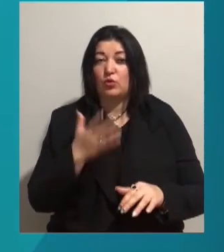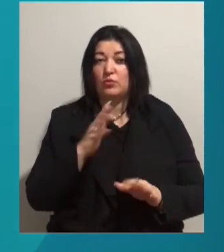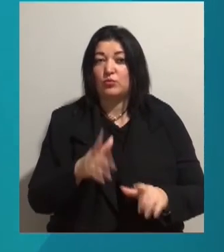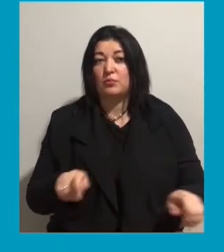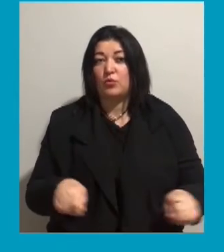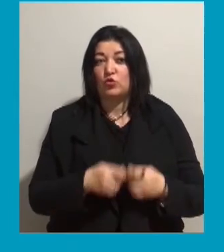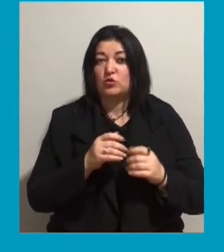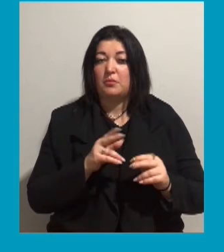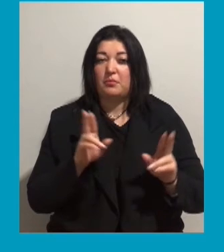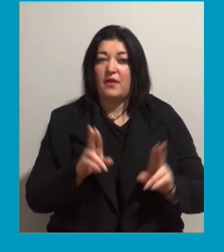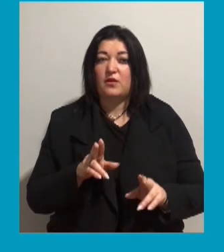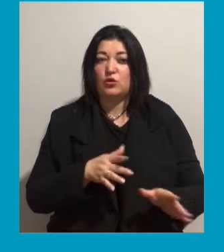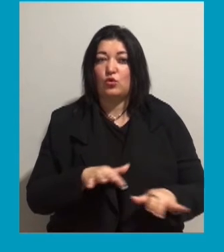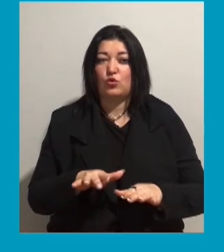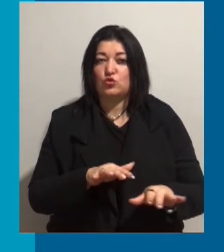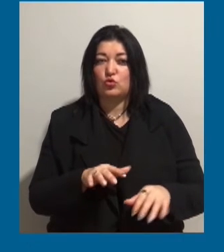руху.